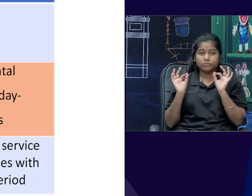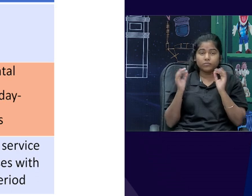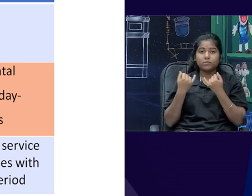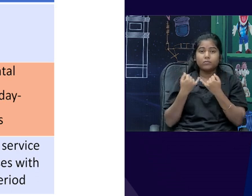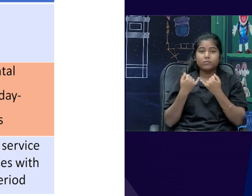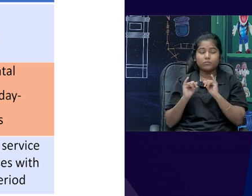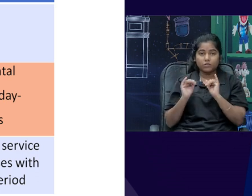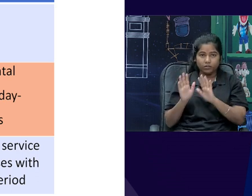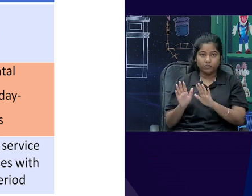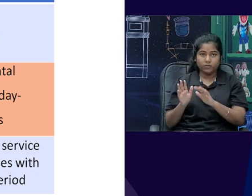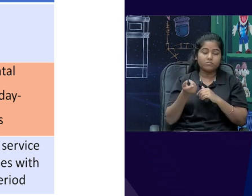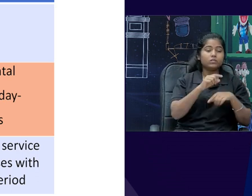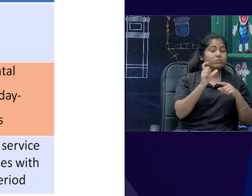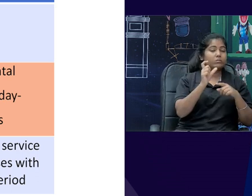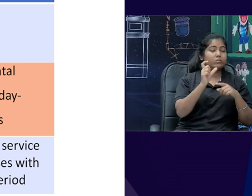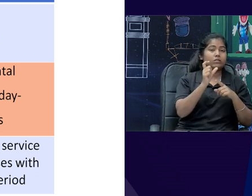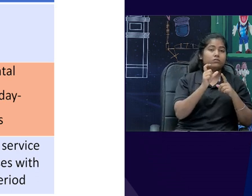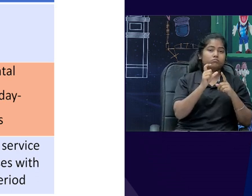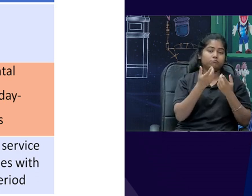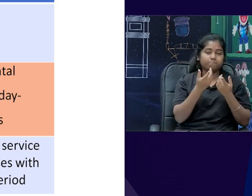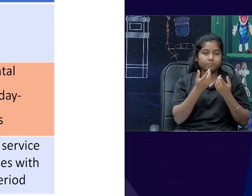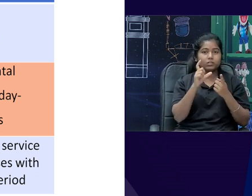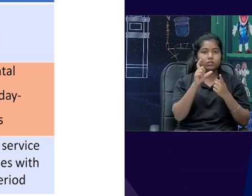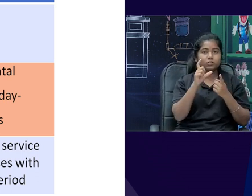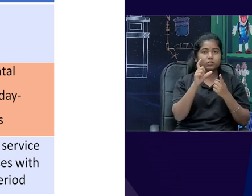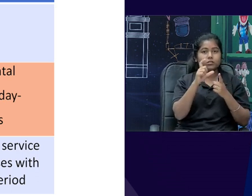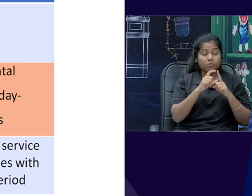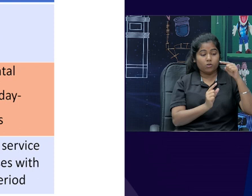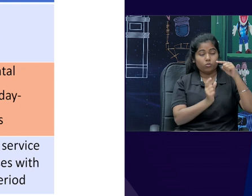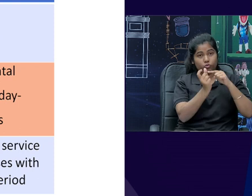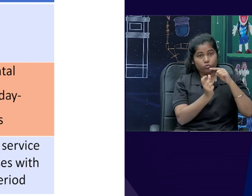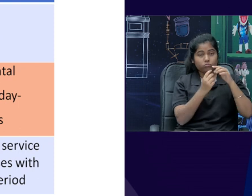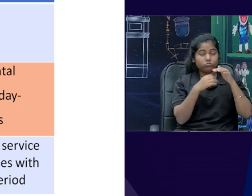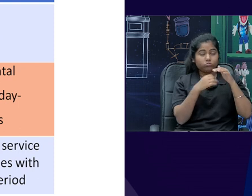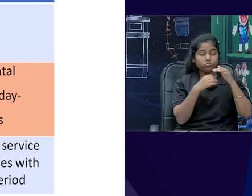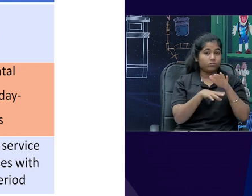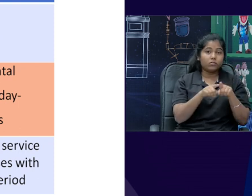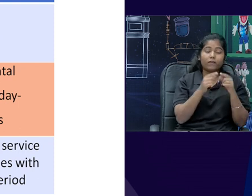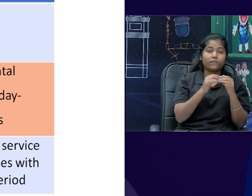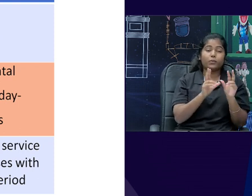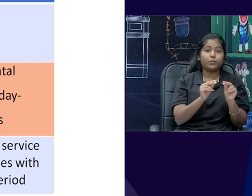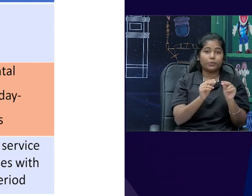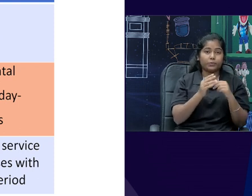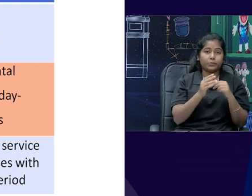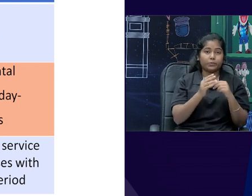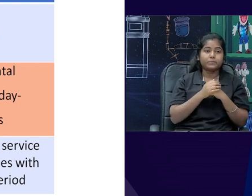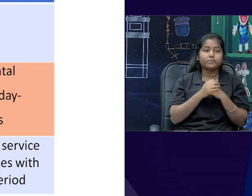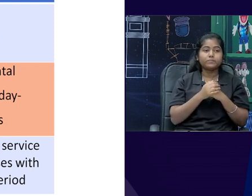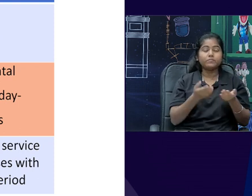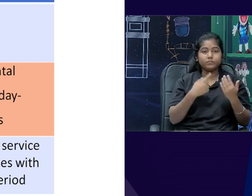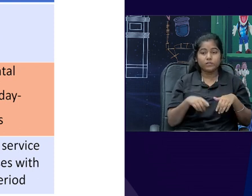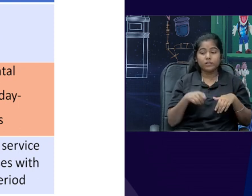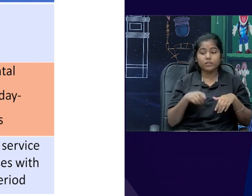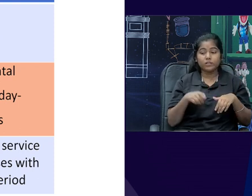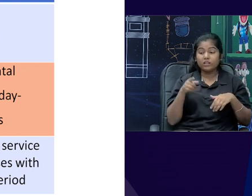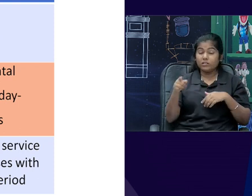या, part and parcel of the government, now statutory corporations are a shade better, there is no government interference in their